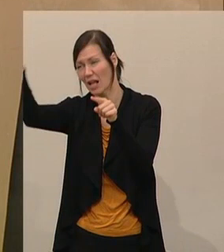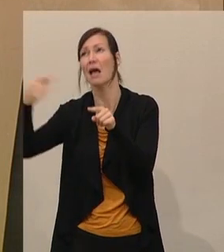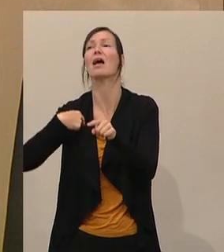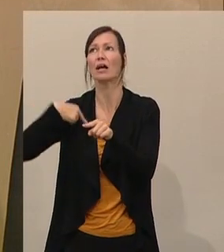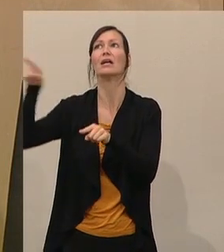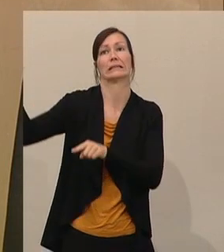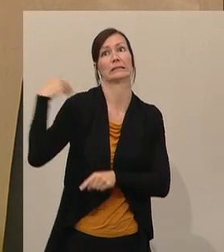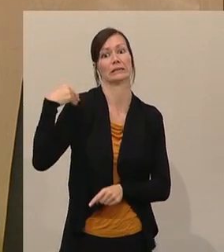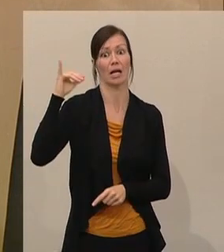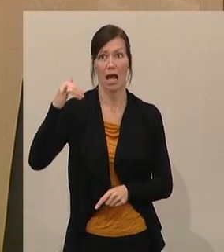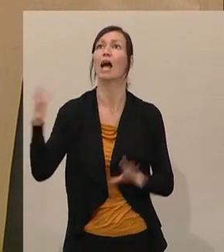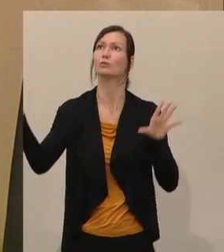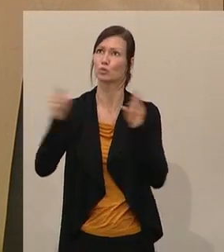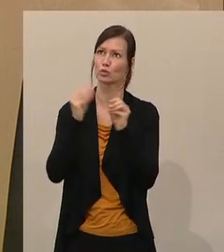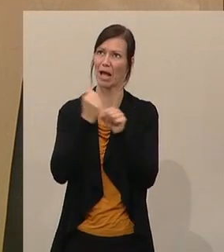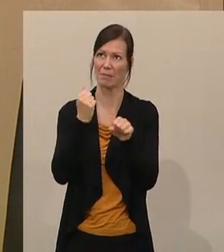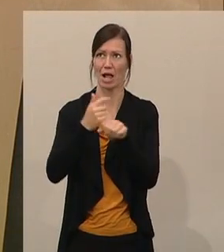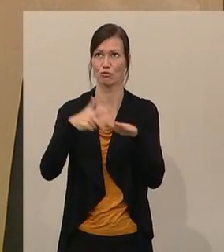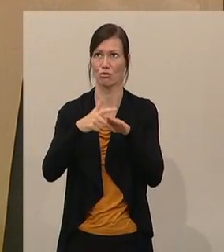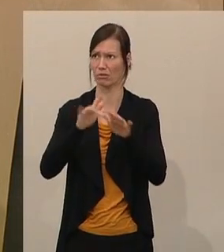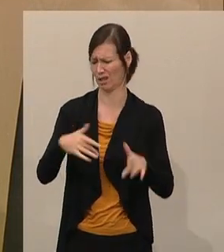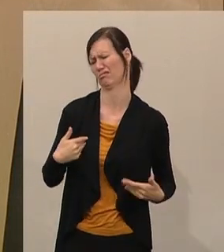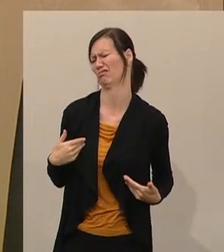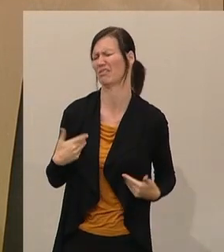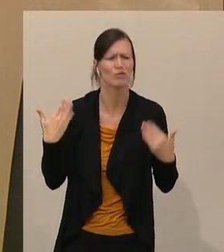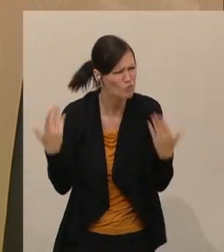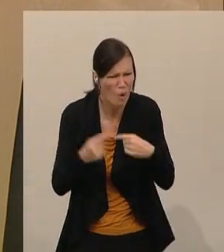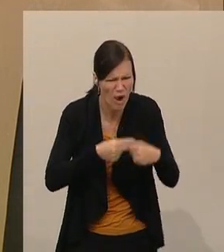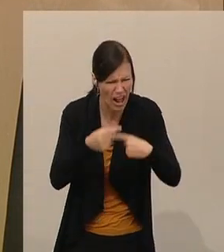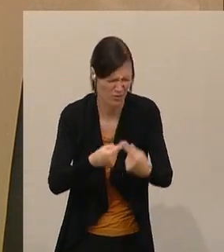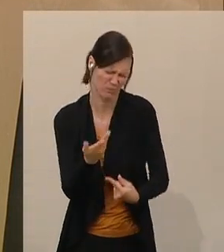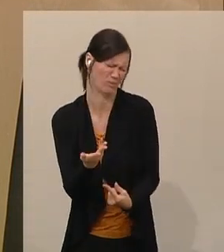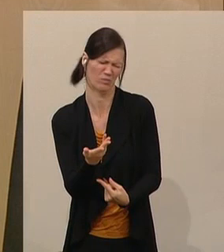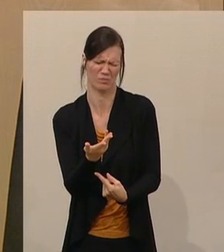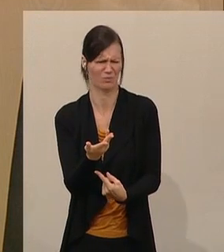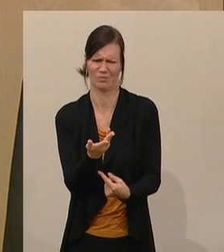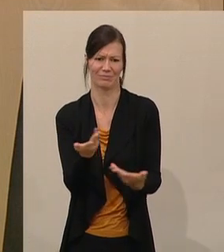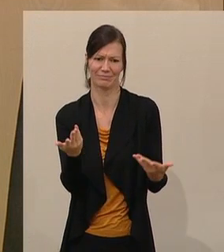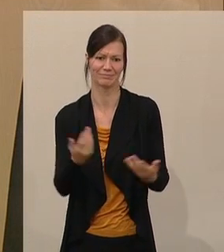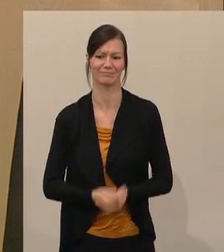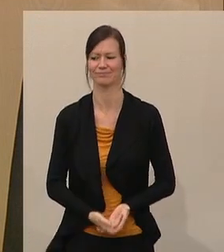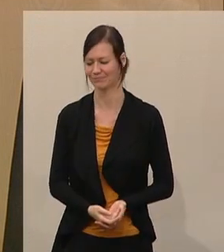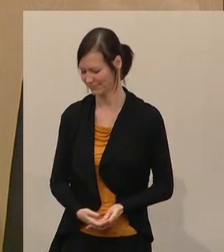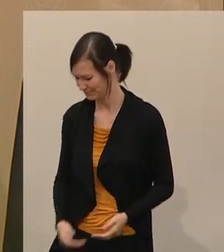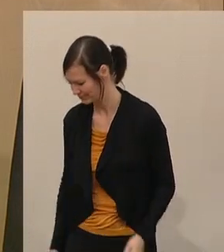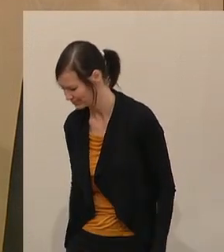sei gestört. Das ist offenbar genau das, was wir heute und auch laufend mit Ihren Wiederholungen erleben.